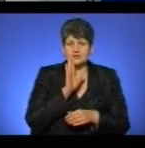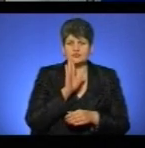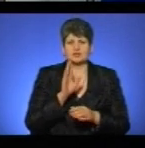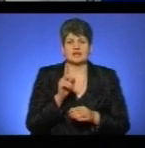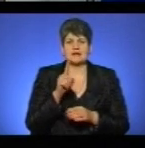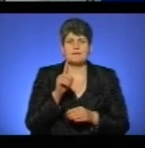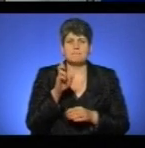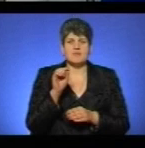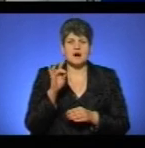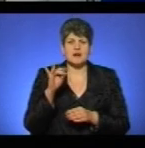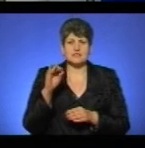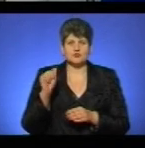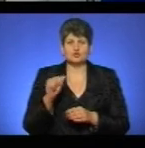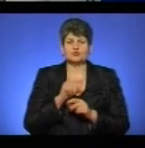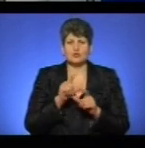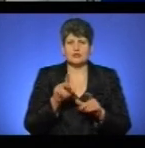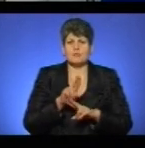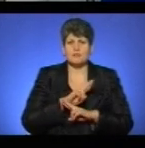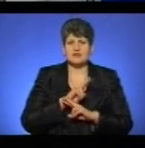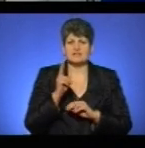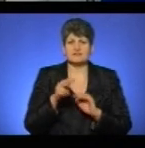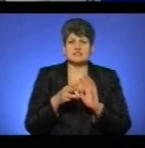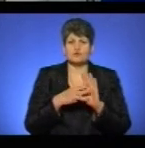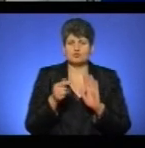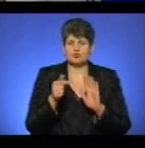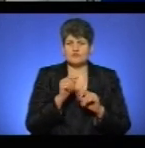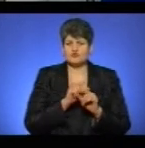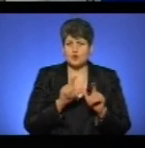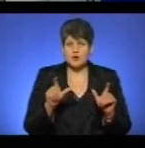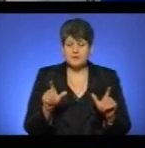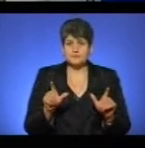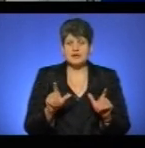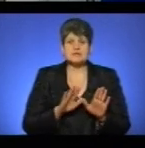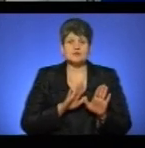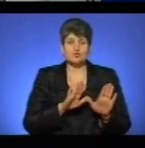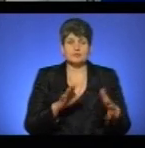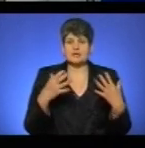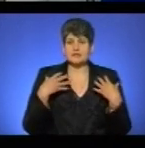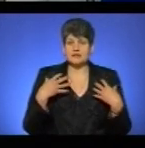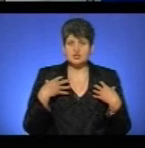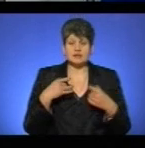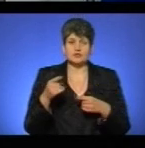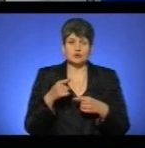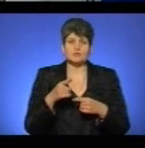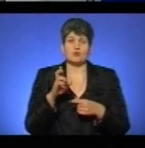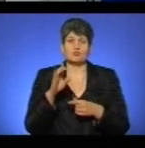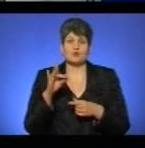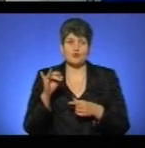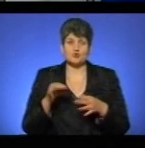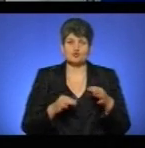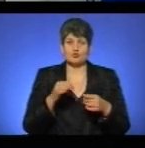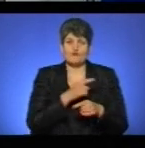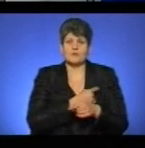Баризької школи, яка померла 28 грудня в школі. Заступник начальника Тернопільського обласного бюро судово-медичної експертизи